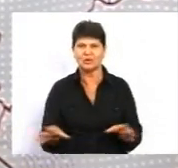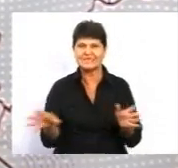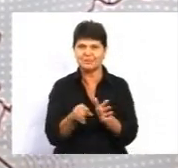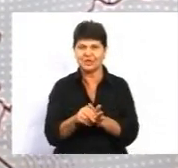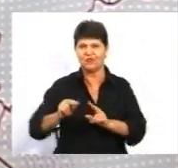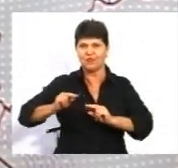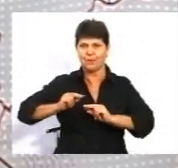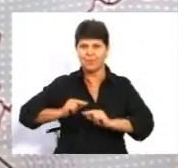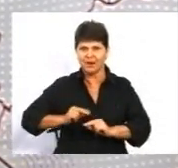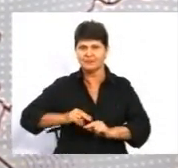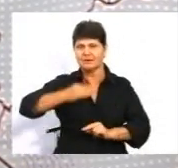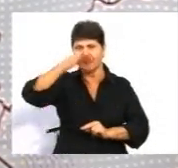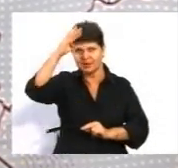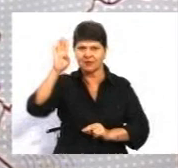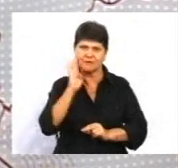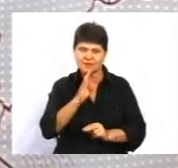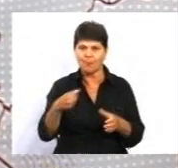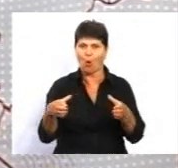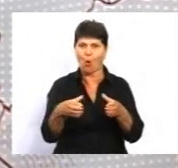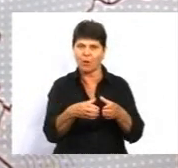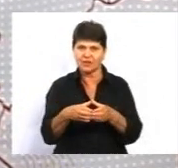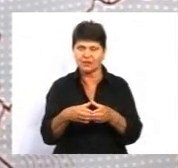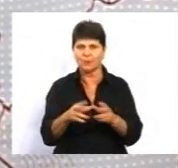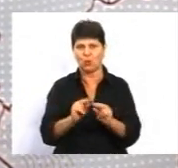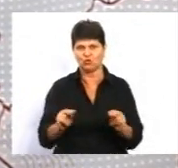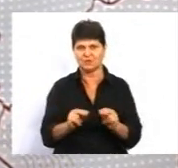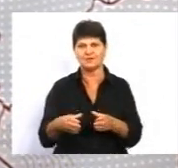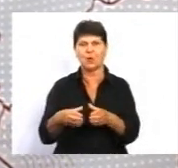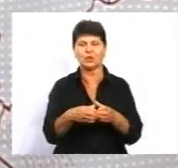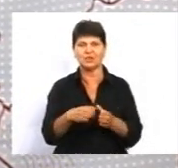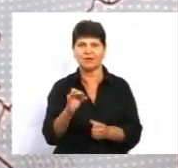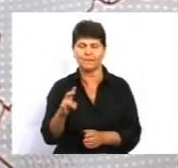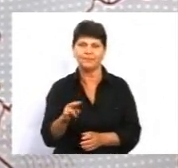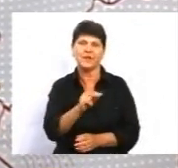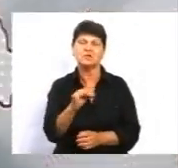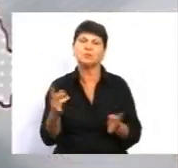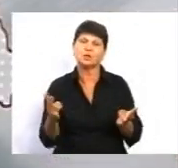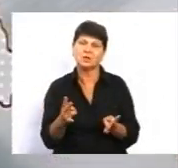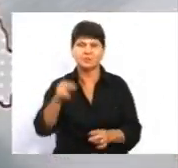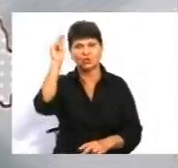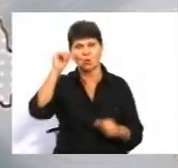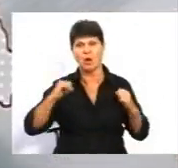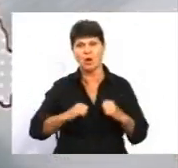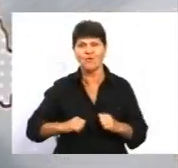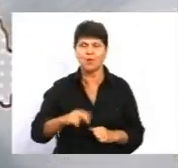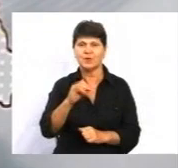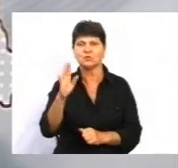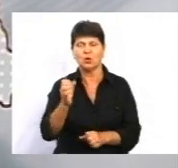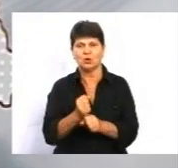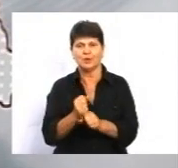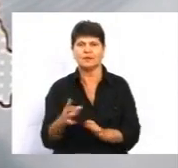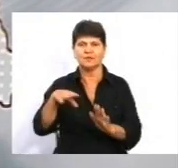із батьківським колективом, із учнівським колективом. Чи потрібна шкільна форма, чи не потрібна? Чи вони будуть робити, впроваджувати